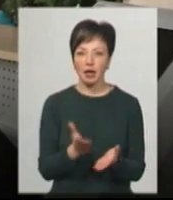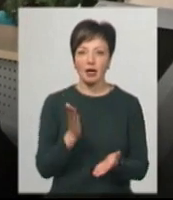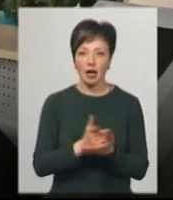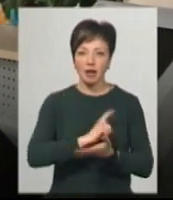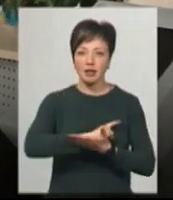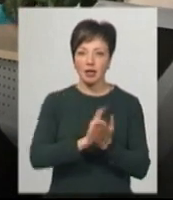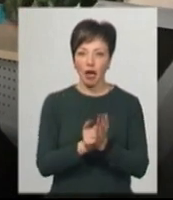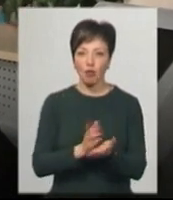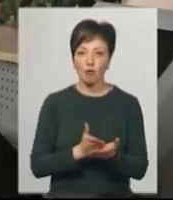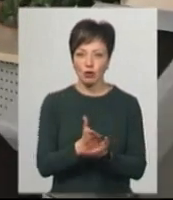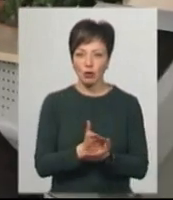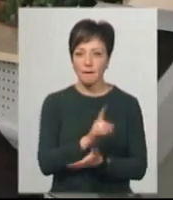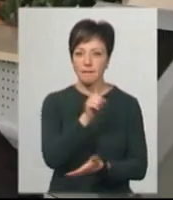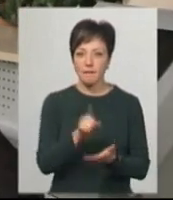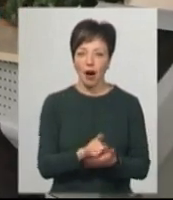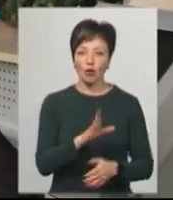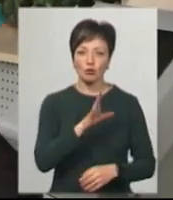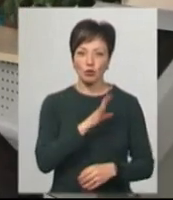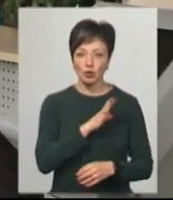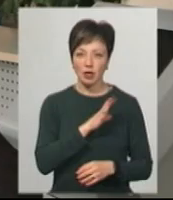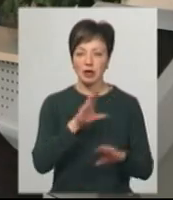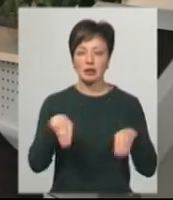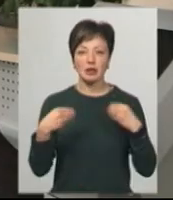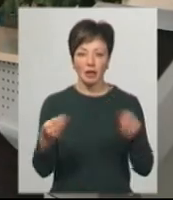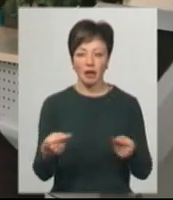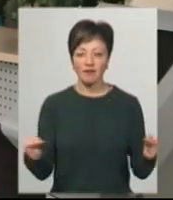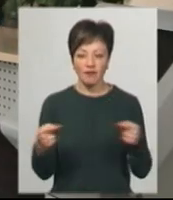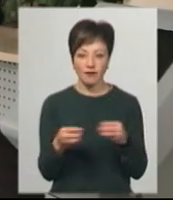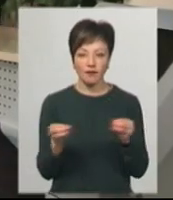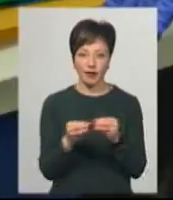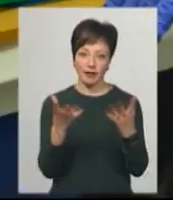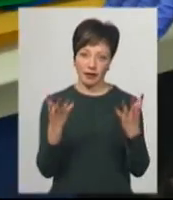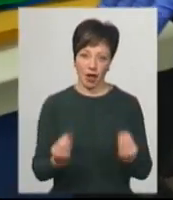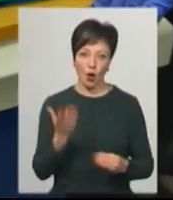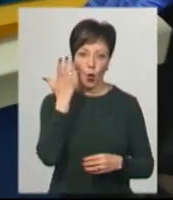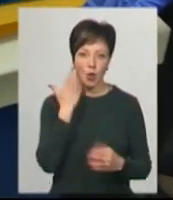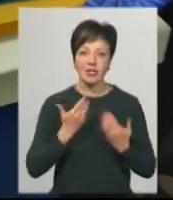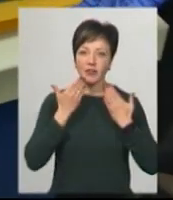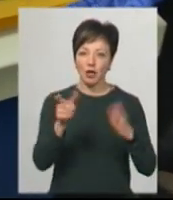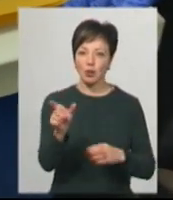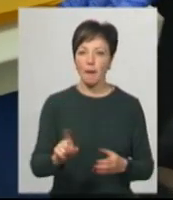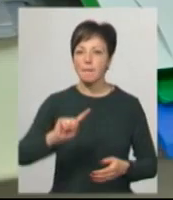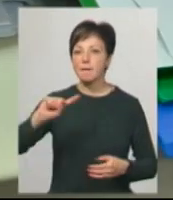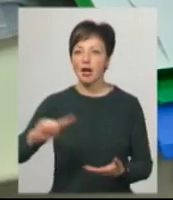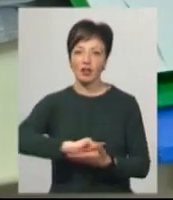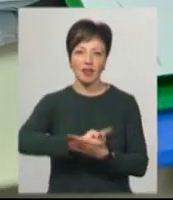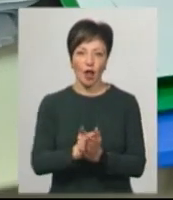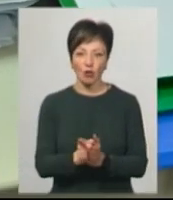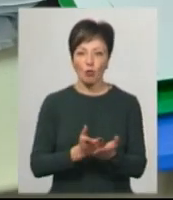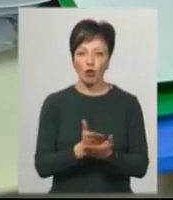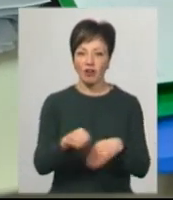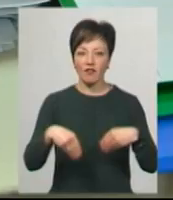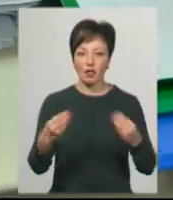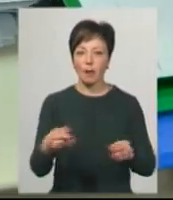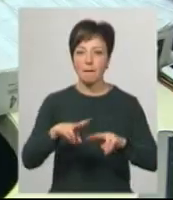невідкладними послугами, які мають бути саме надані в той самий день, коли людина звертається. Першою невідкладною послугою є оформлення видача